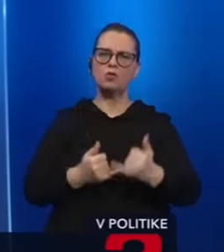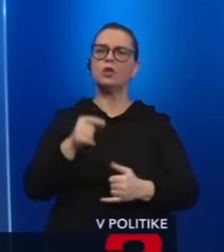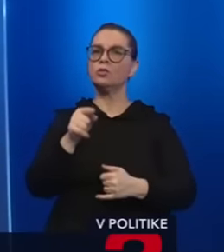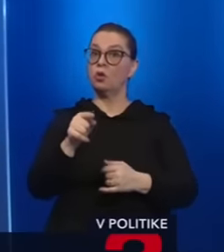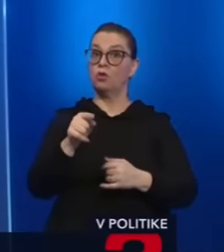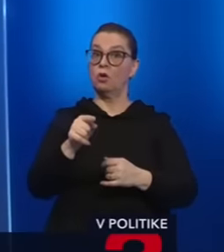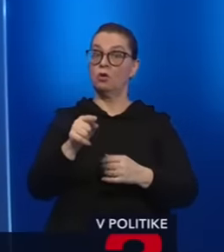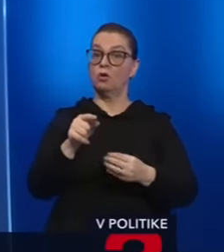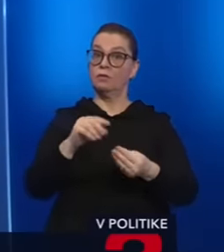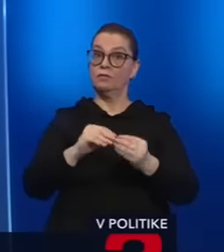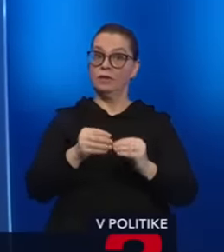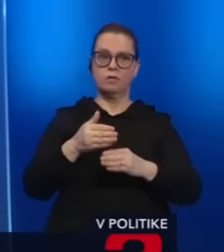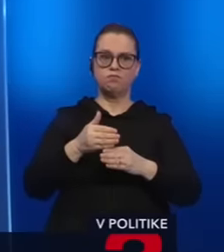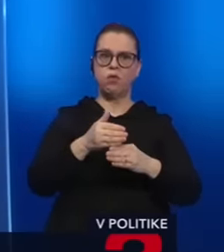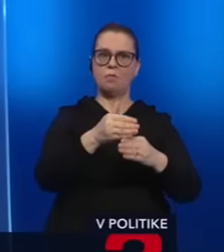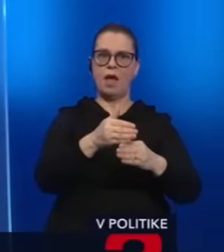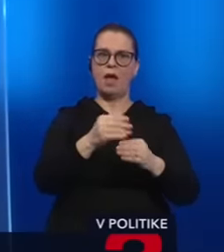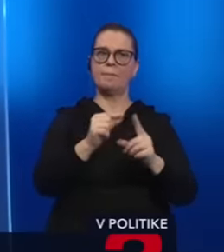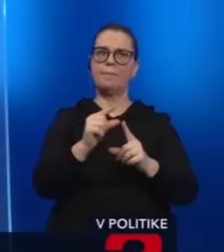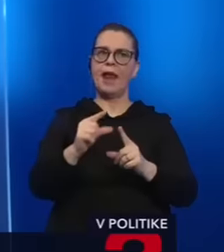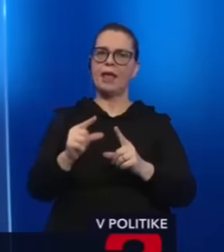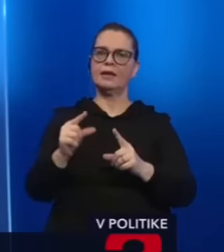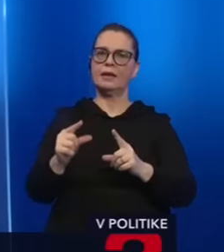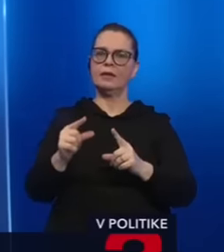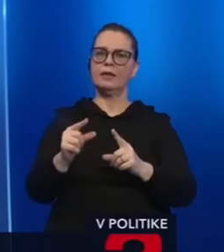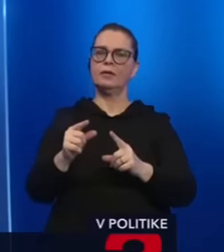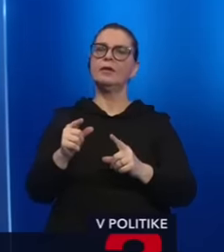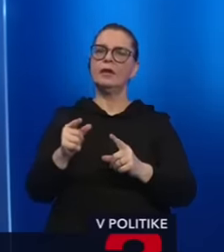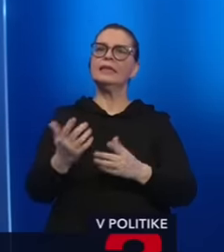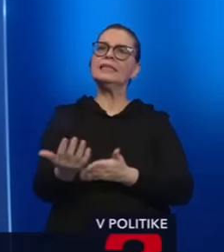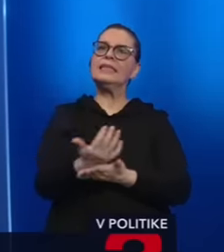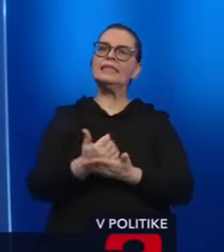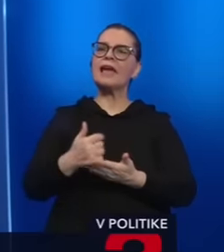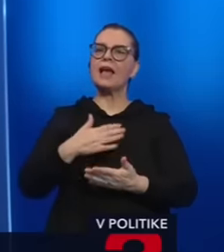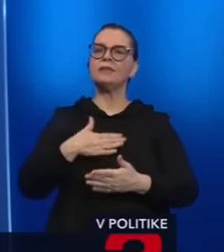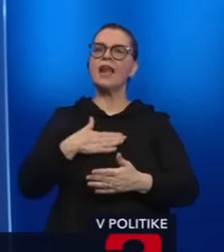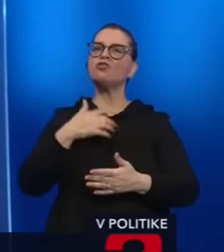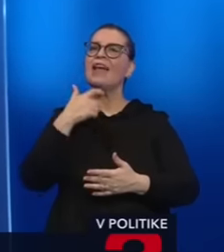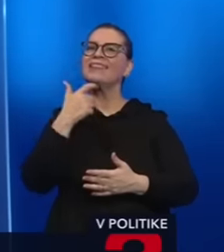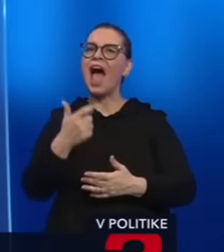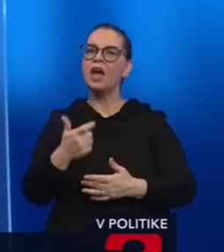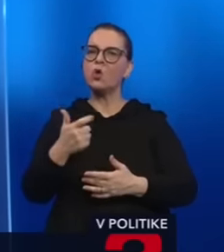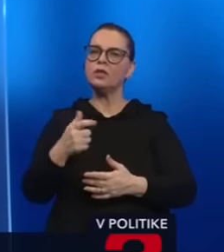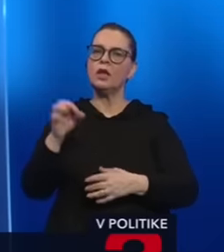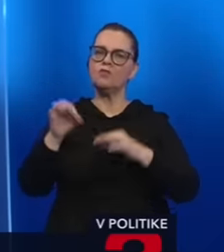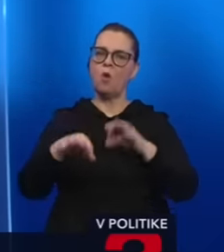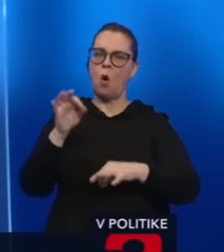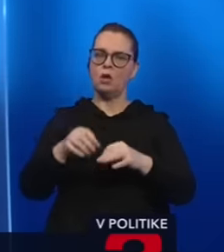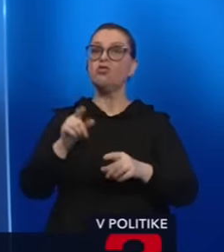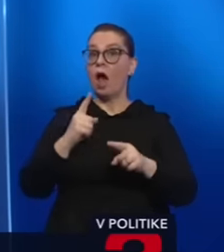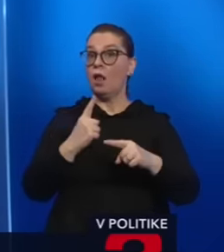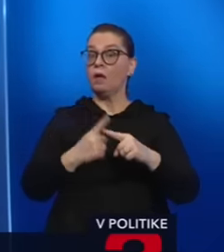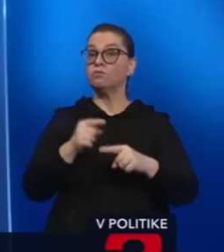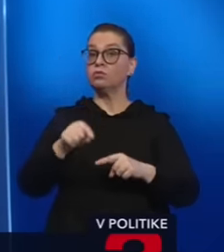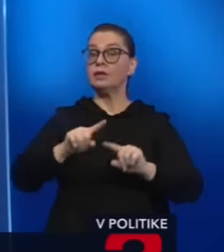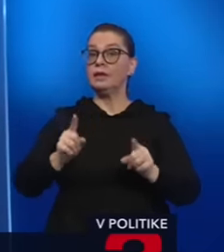pomáhajú pánovi Pellegrínymu mať na svojej strane potenciálne toho národného voliča, ale samozrejme sú tu ešte otázky aj iné, napríklad, čo